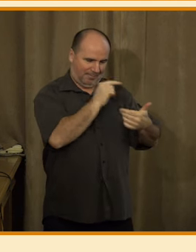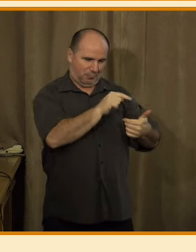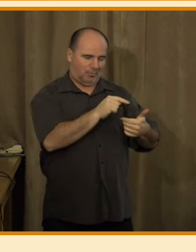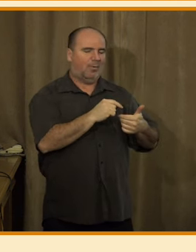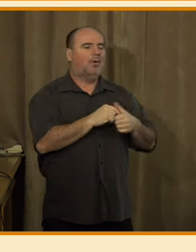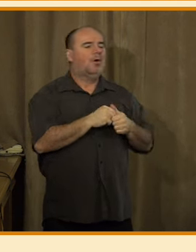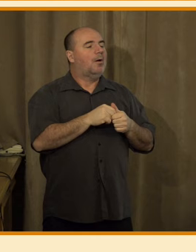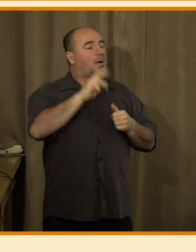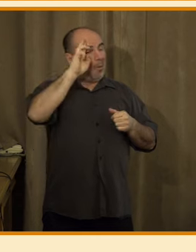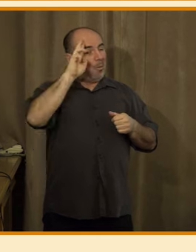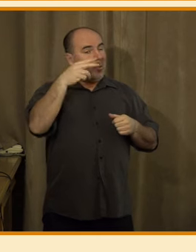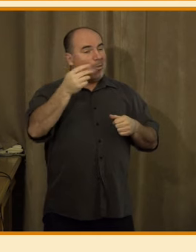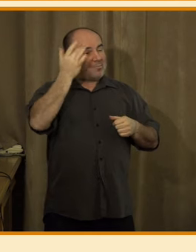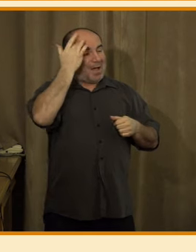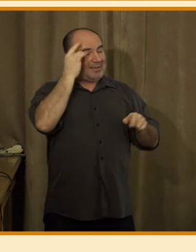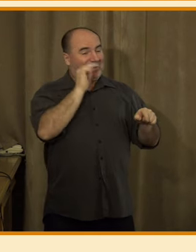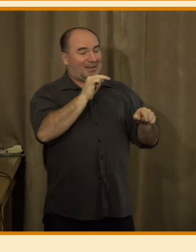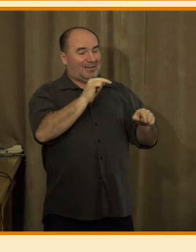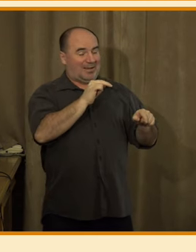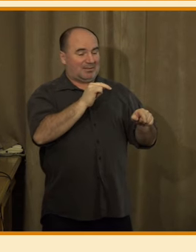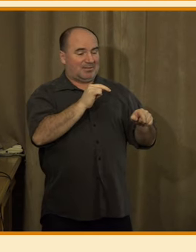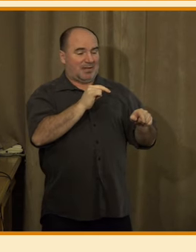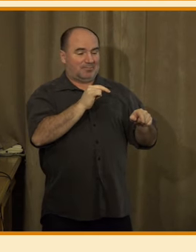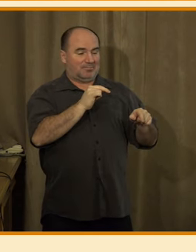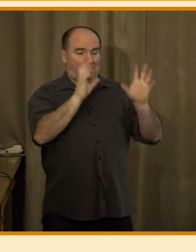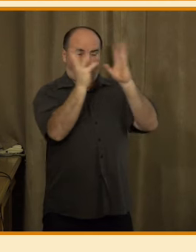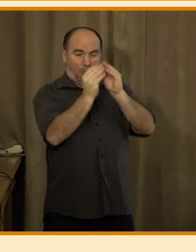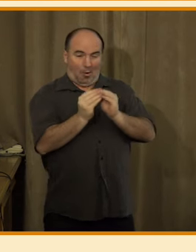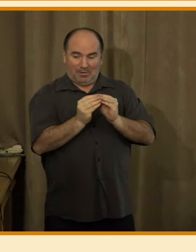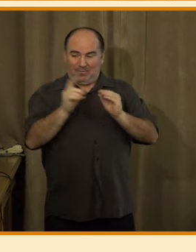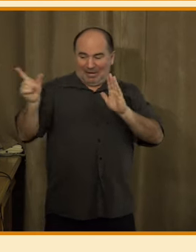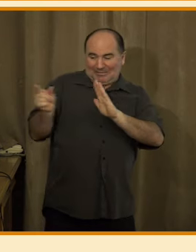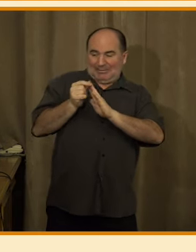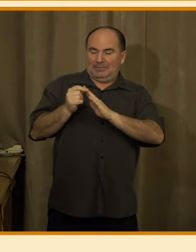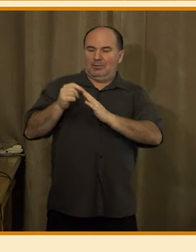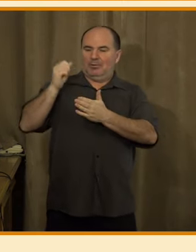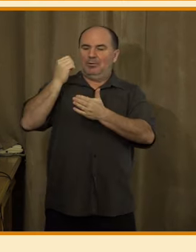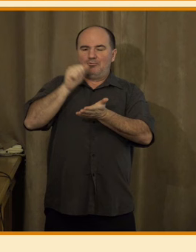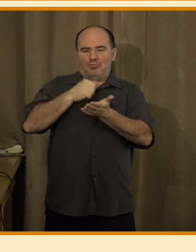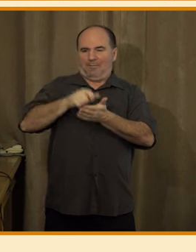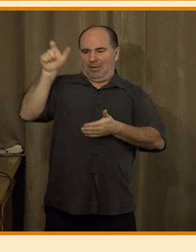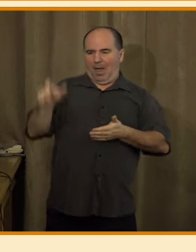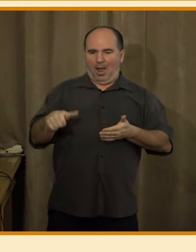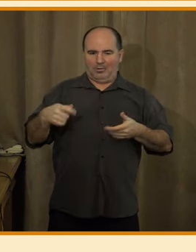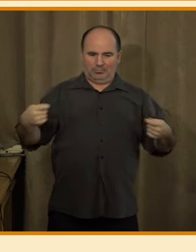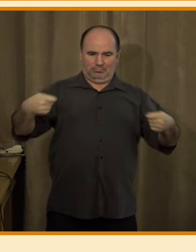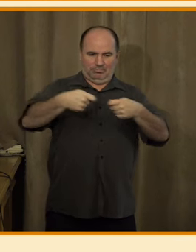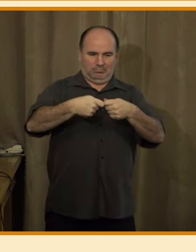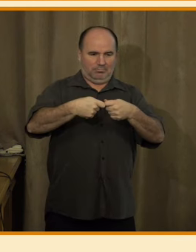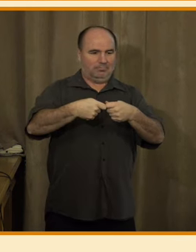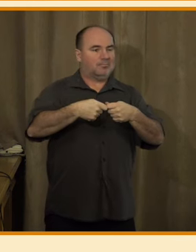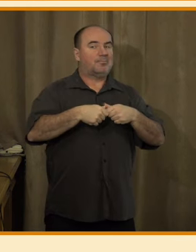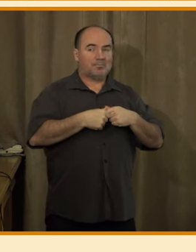jsme rozdělili na dvě části, umělá inteligence kombinovaná s člověkem novinářem, a tady, ano, to je